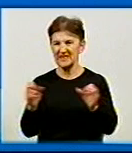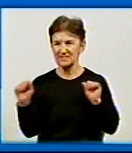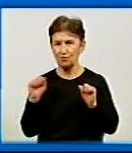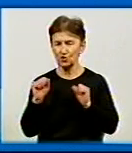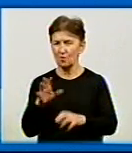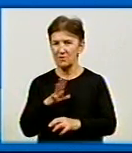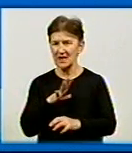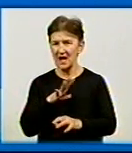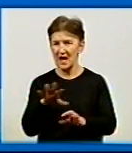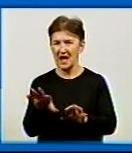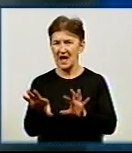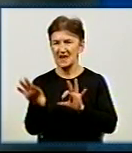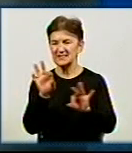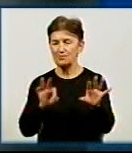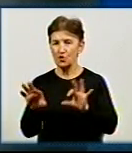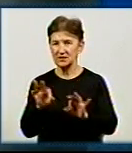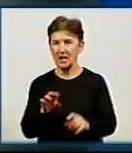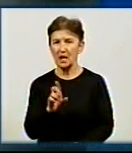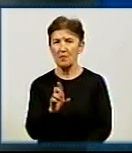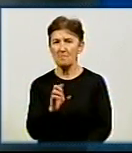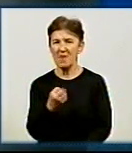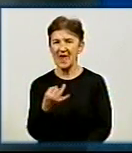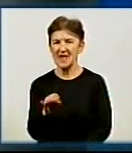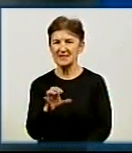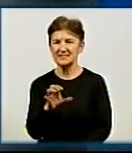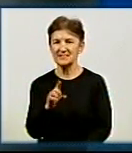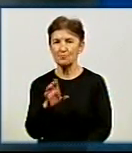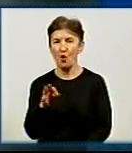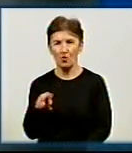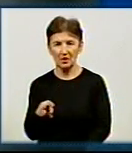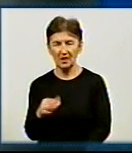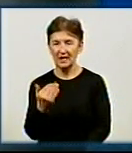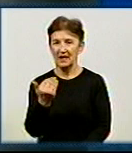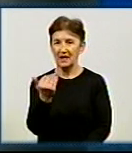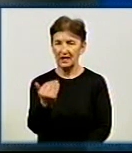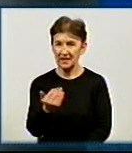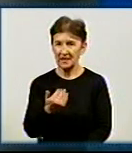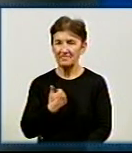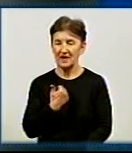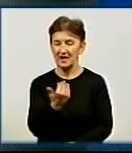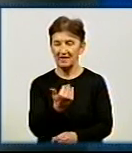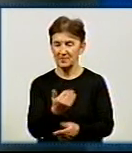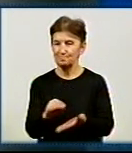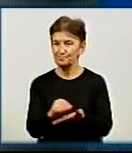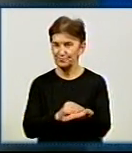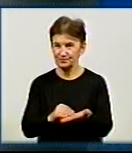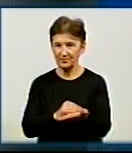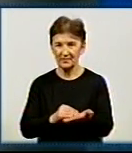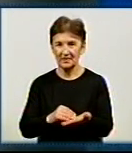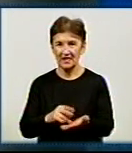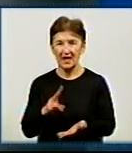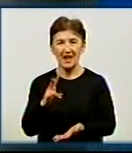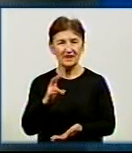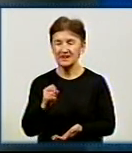по бейсболу. Я вам повторюю, не враховуються